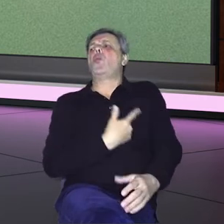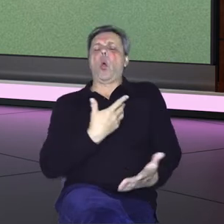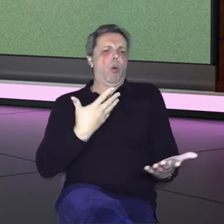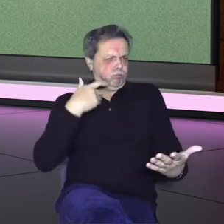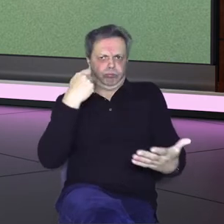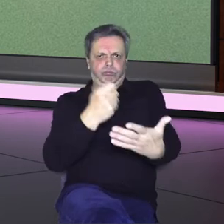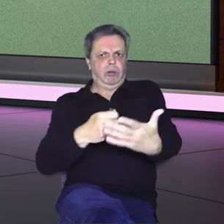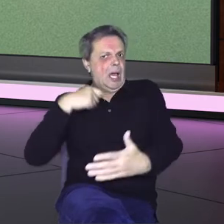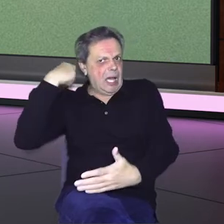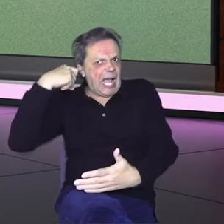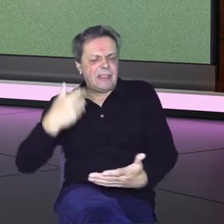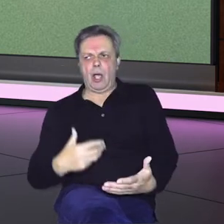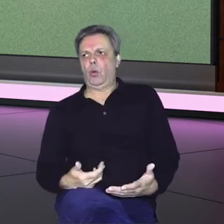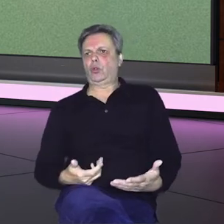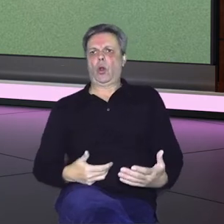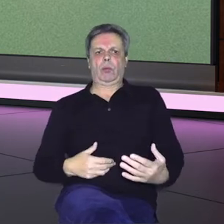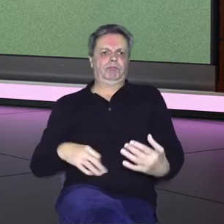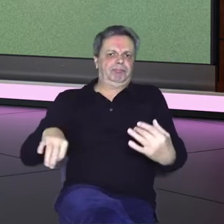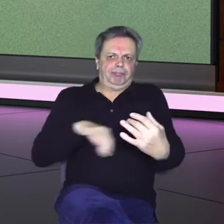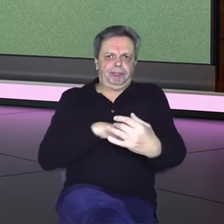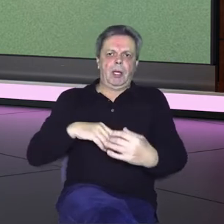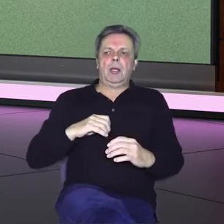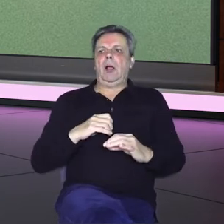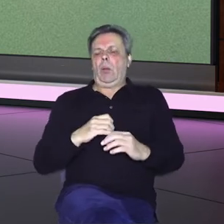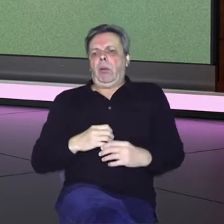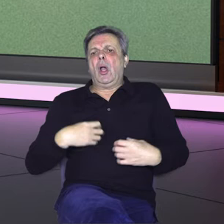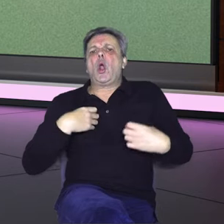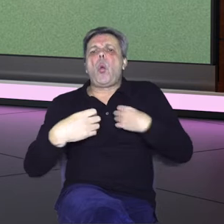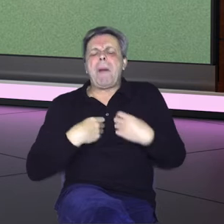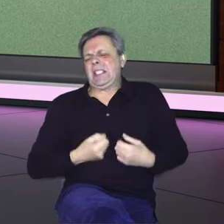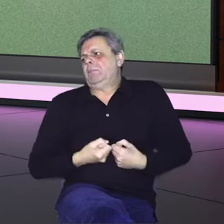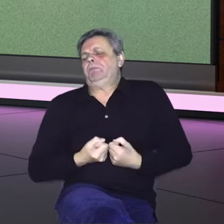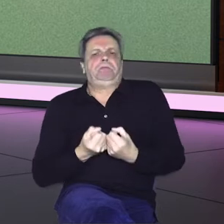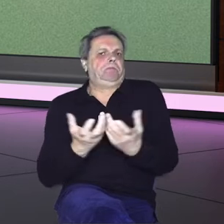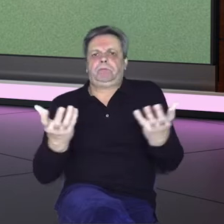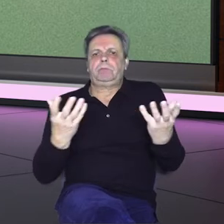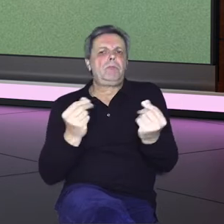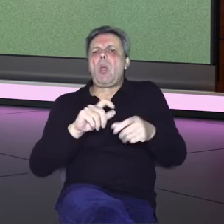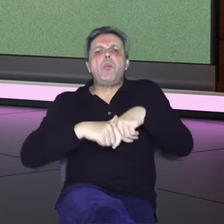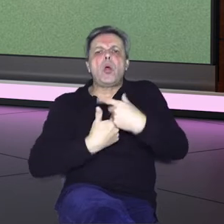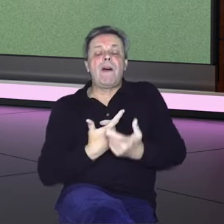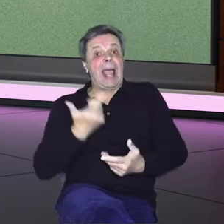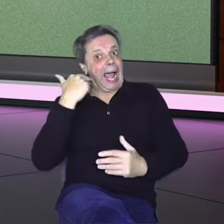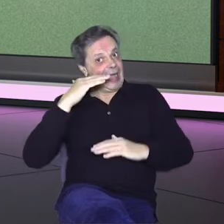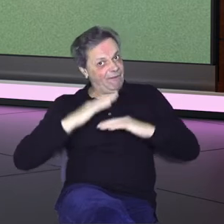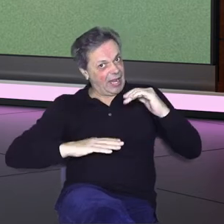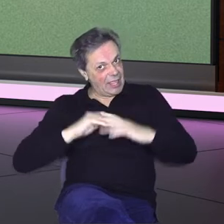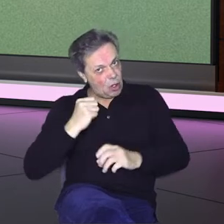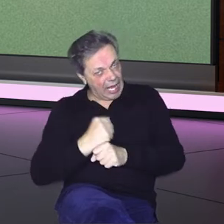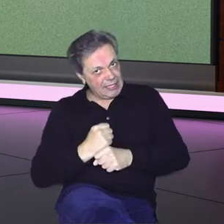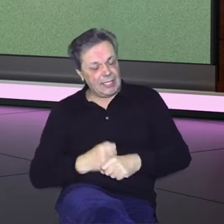kant autor, trubadur, glumac, svašta pomalo, ali kvalitetno.